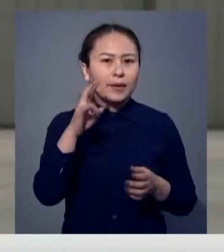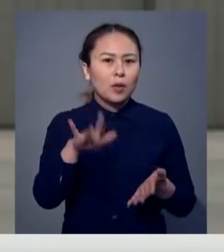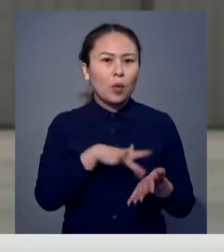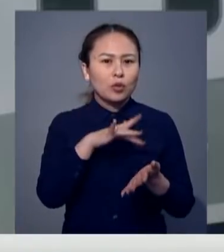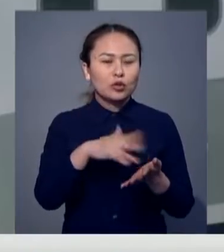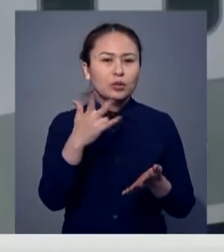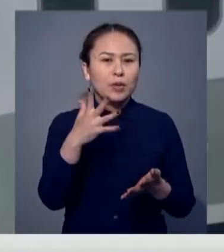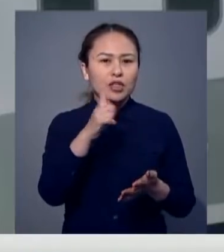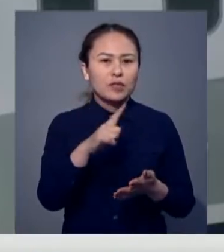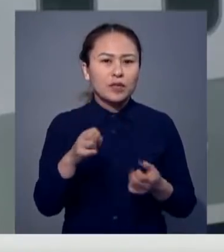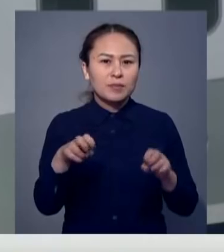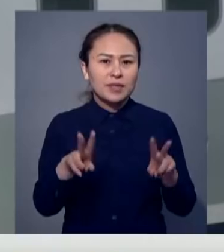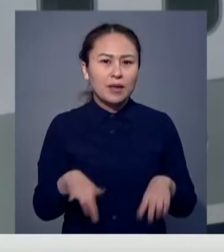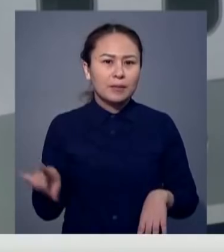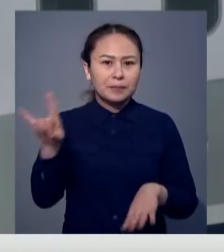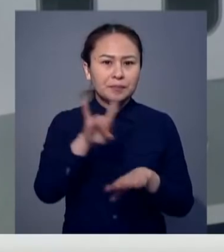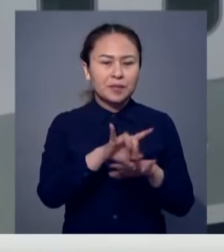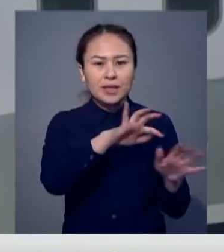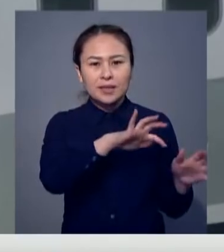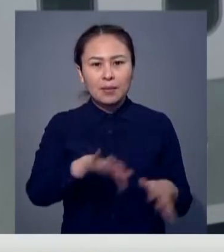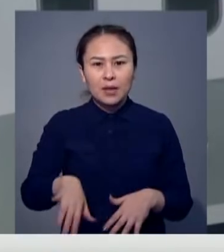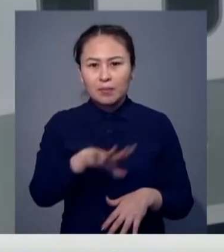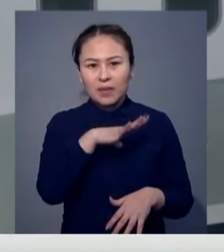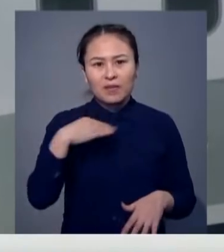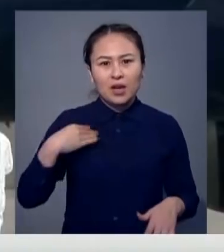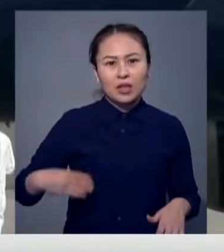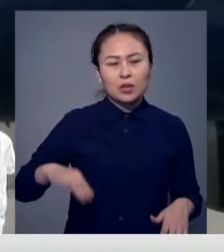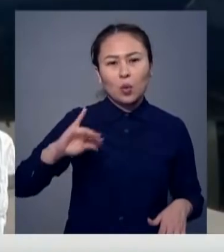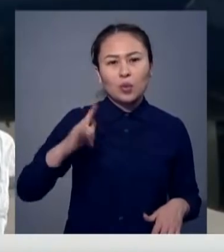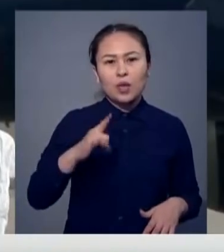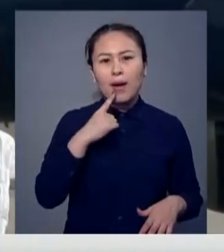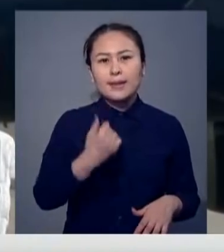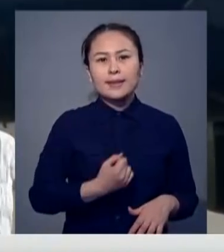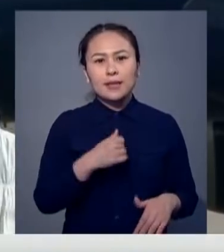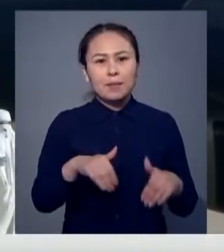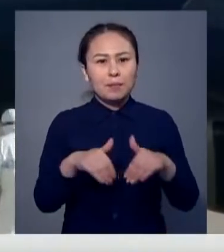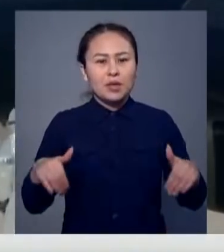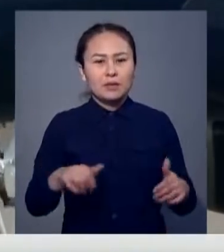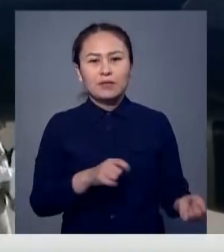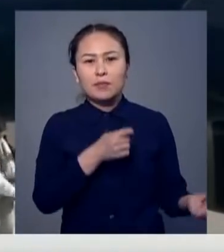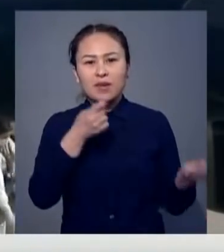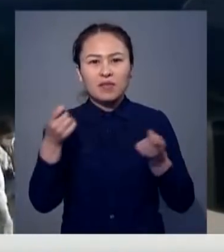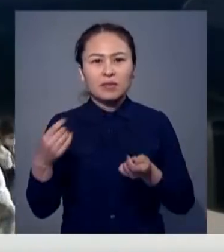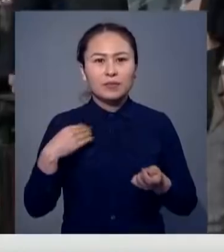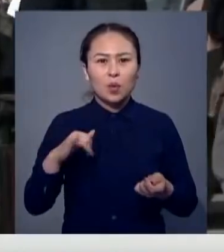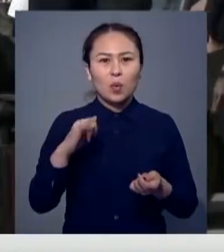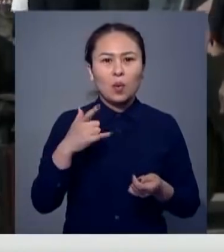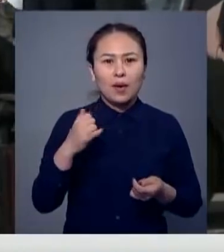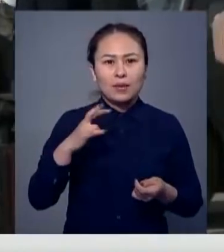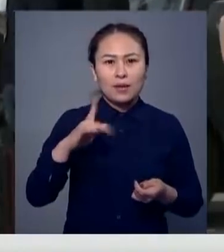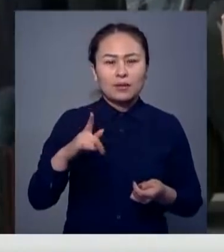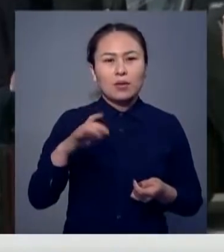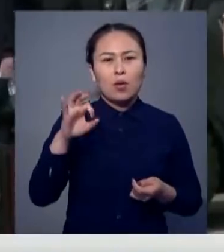35 азаматын арнайы шақпен алып қайтты. Олар францияның 13-гіндегі әскери базыға жеткізілді. Бұл францияның